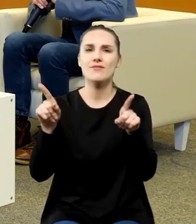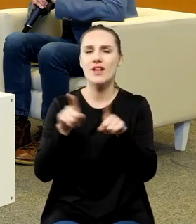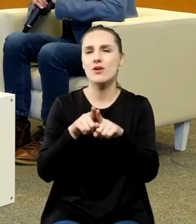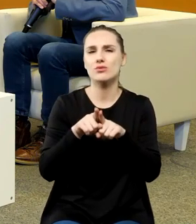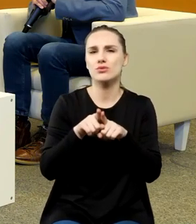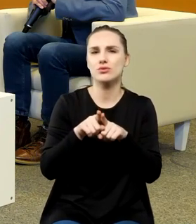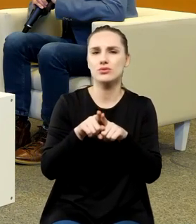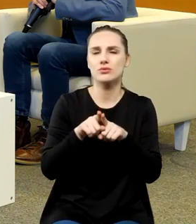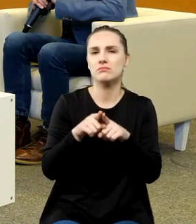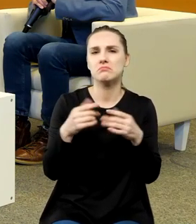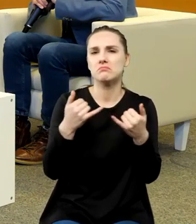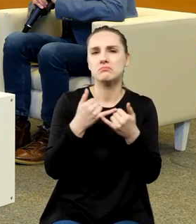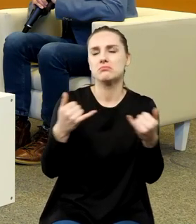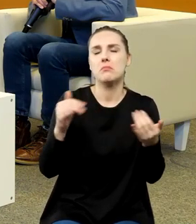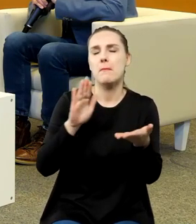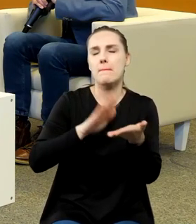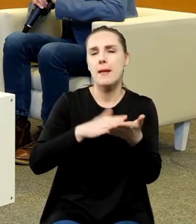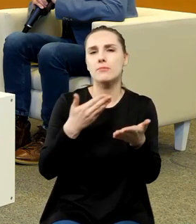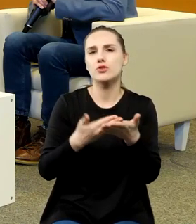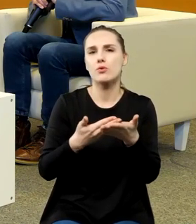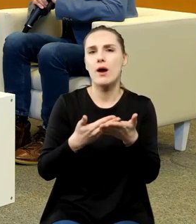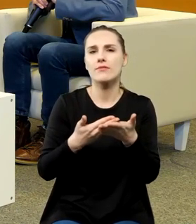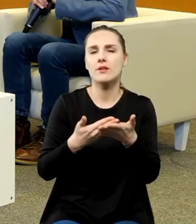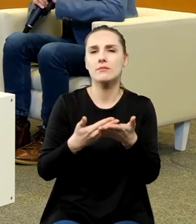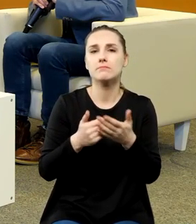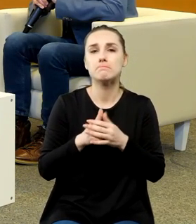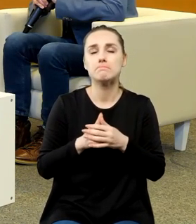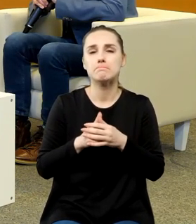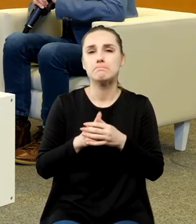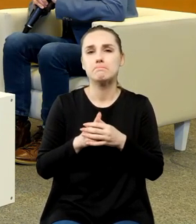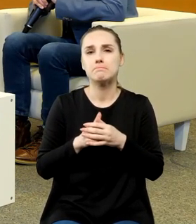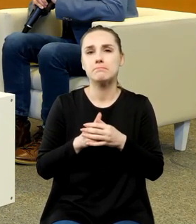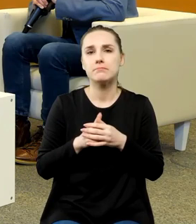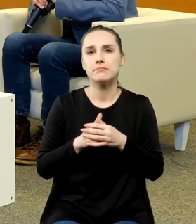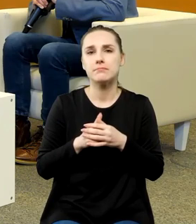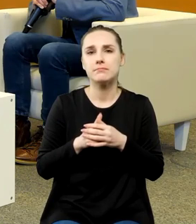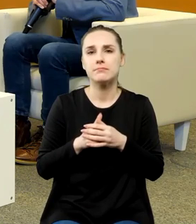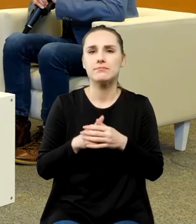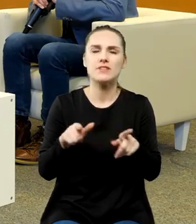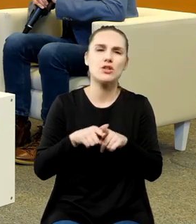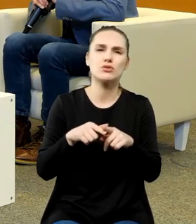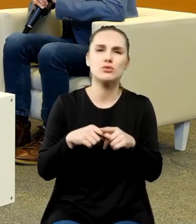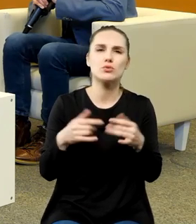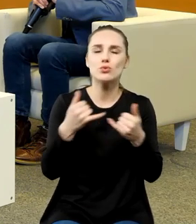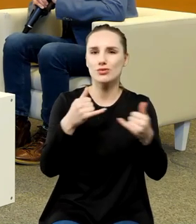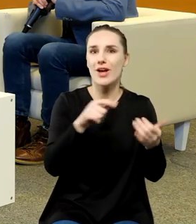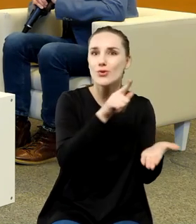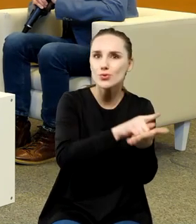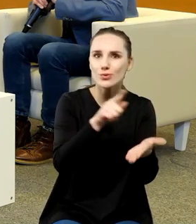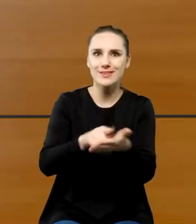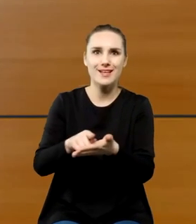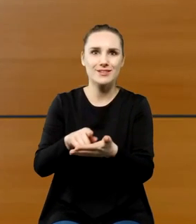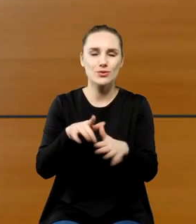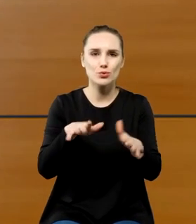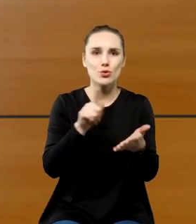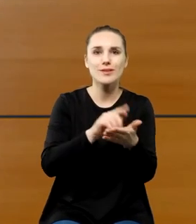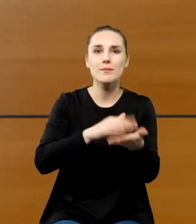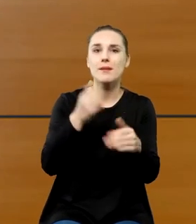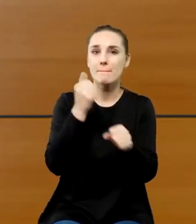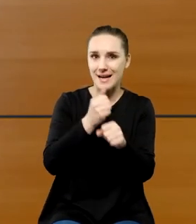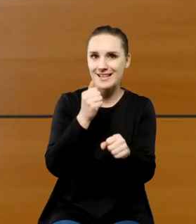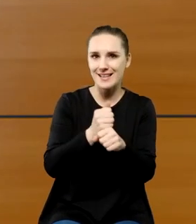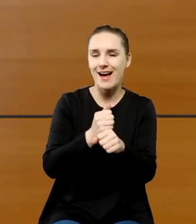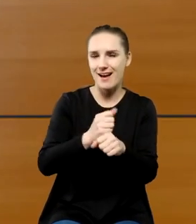które też już dzisiaj się tutaj pojawiały i cały czas mimo też dużych prób i dużych sukcesów takich prac jak Pana